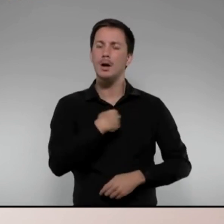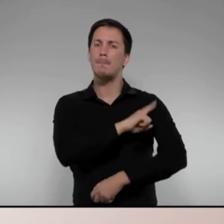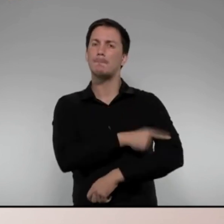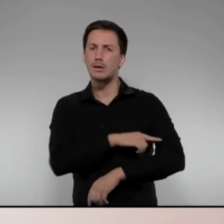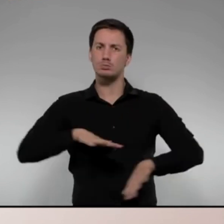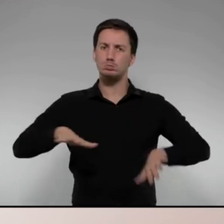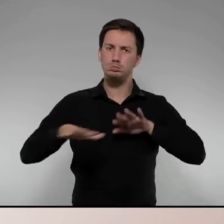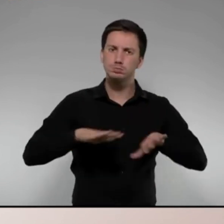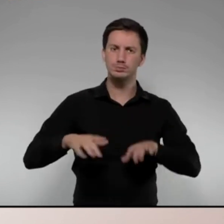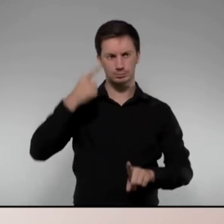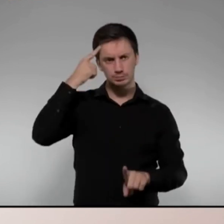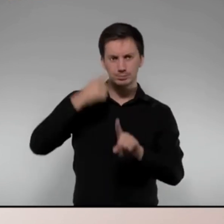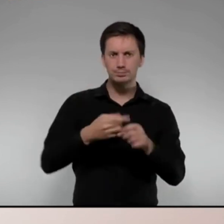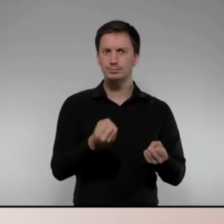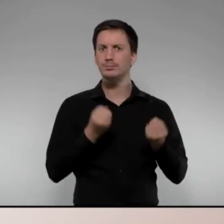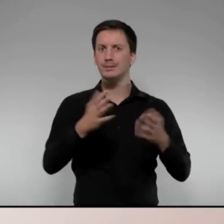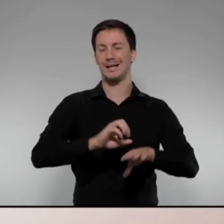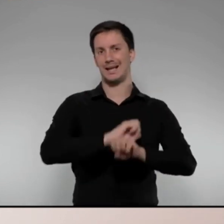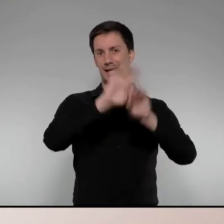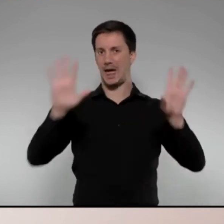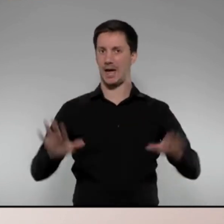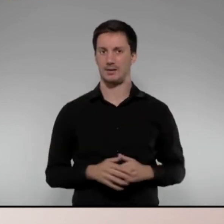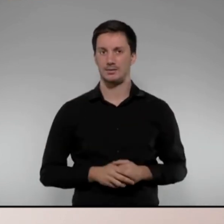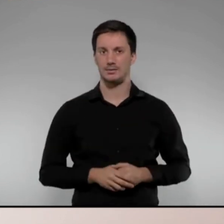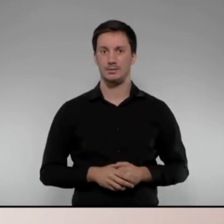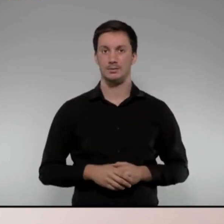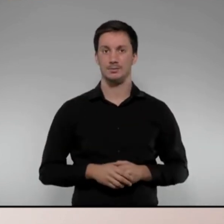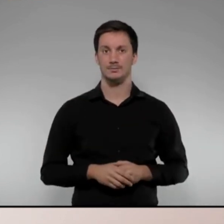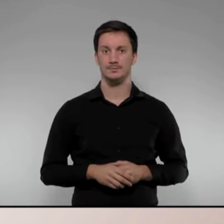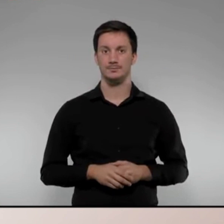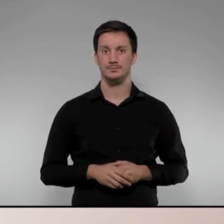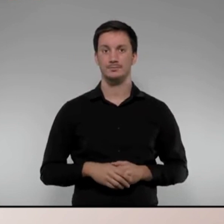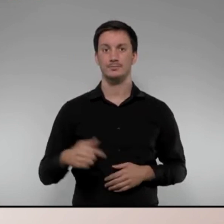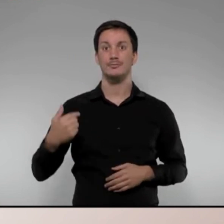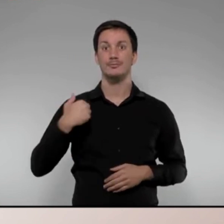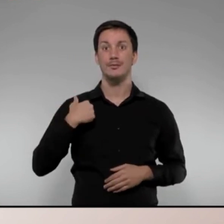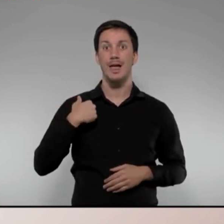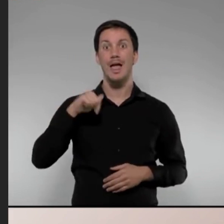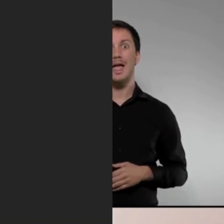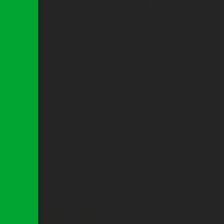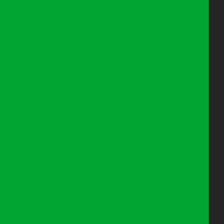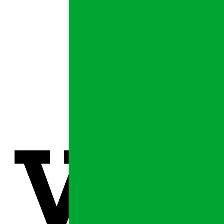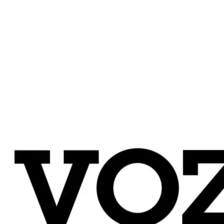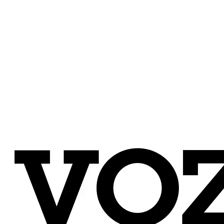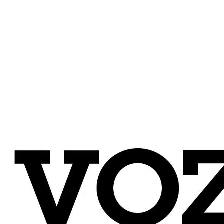i decisió. Sabem que l'amnistia no només és necessària sinó que serà una realitat.